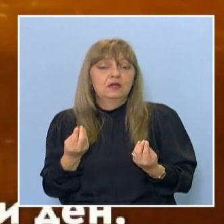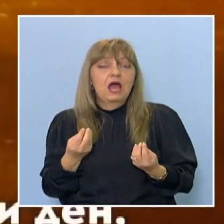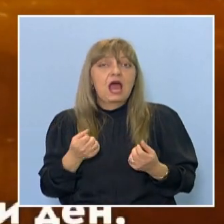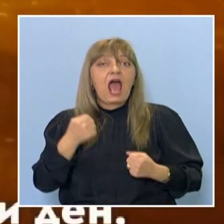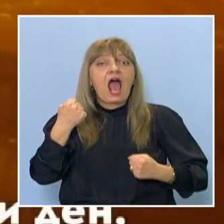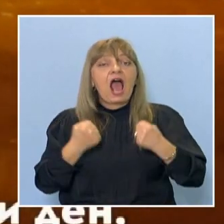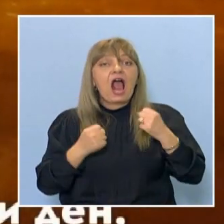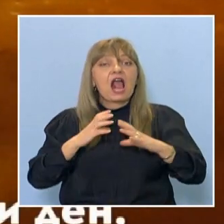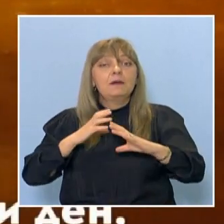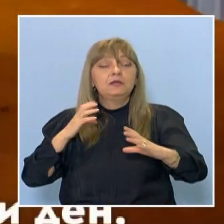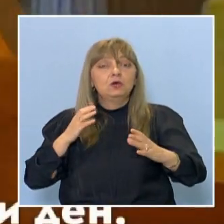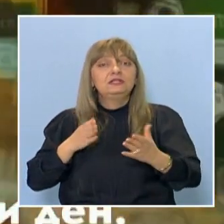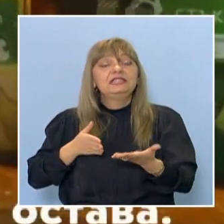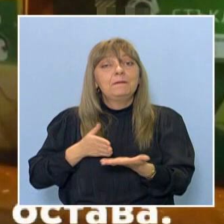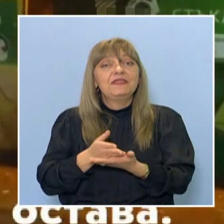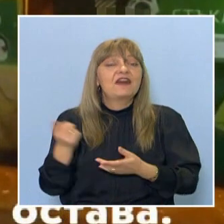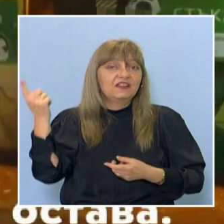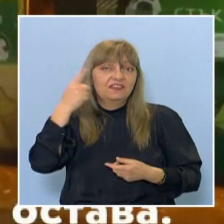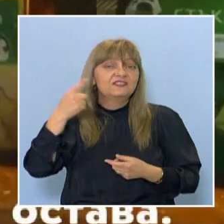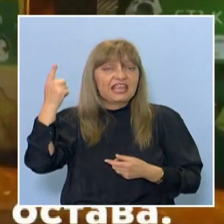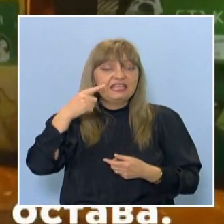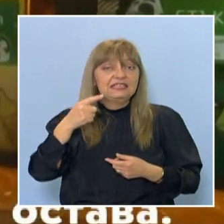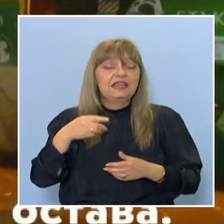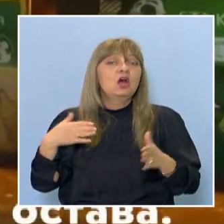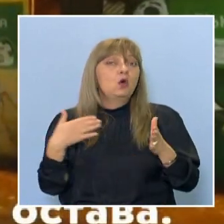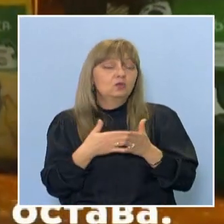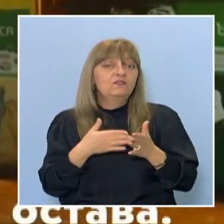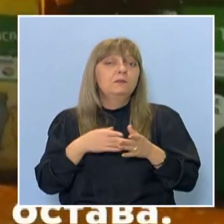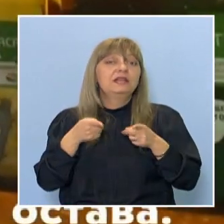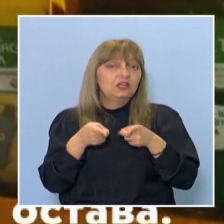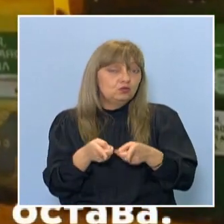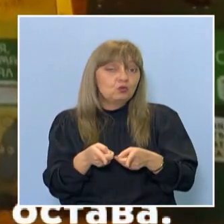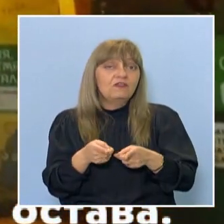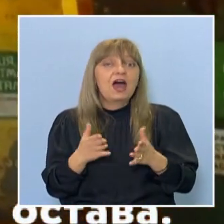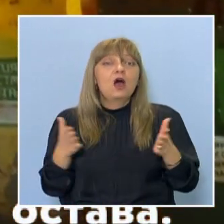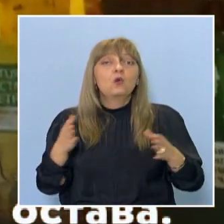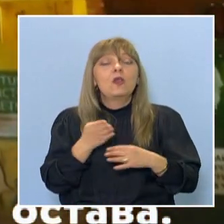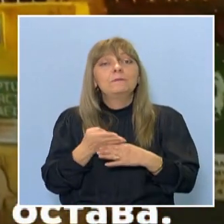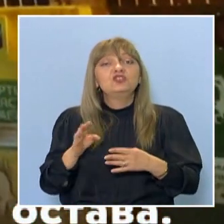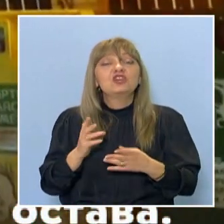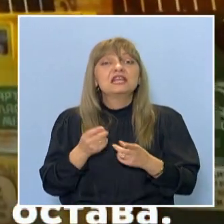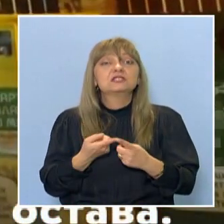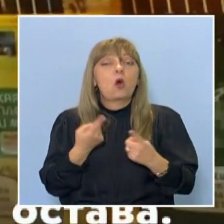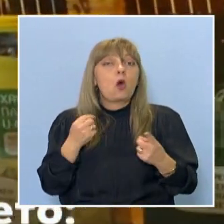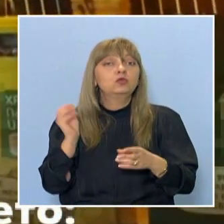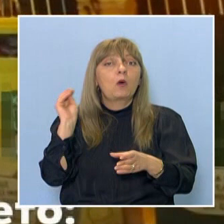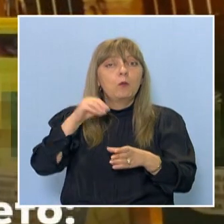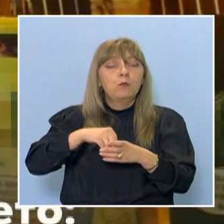боковко вече минават всеки ден, но въпреки това, голяма част от боковците остават.